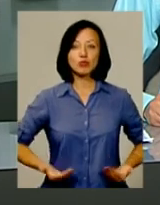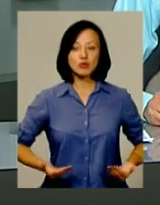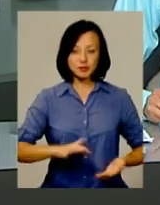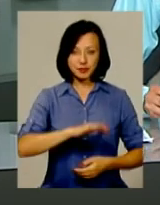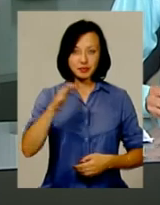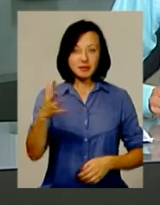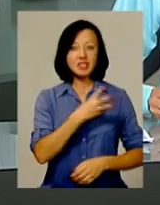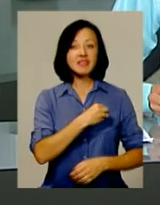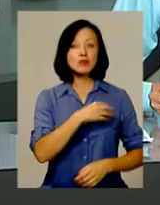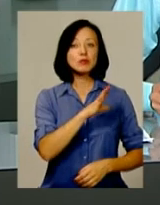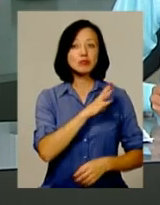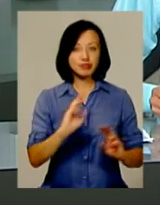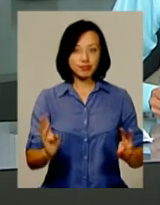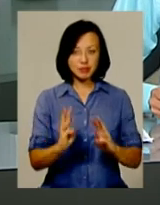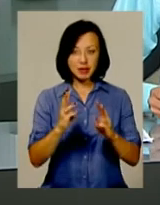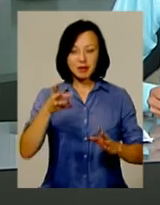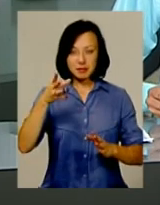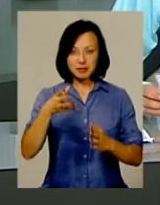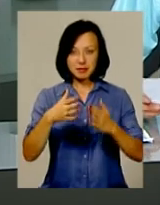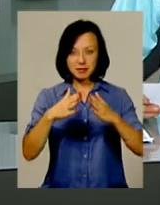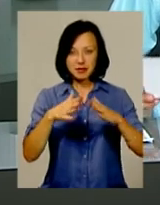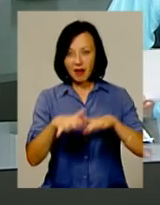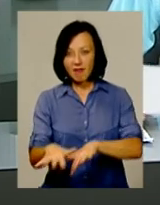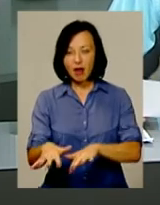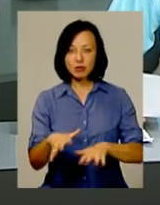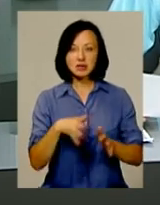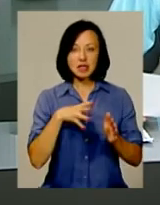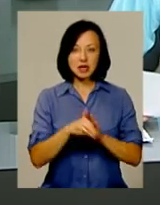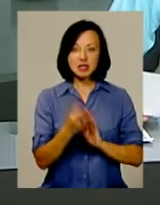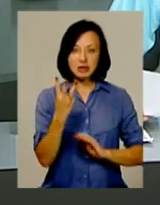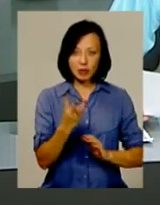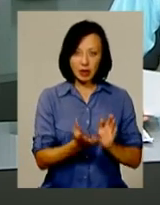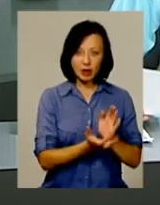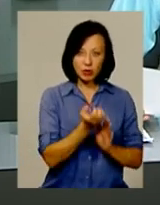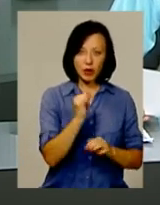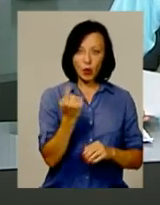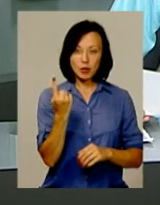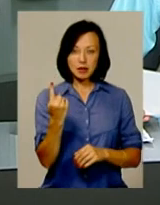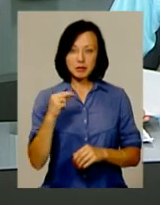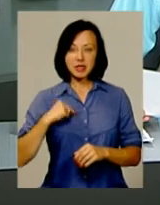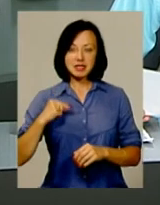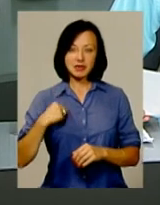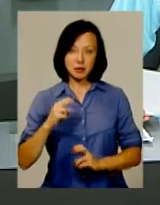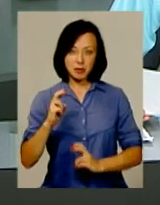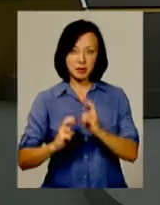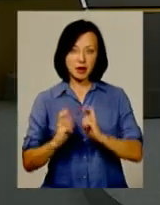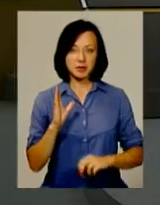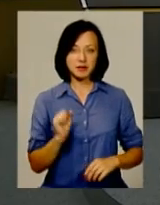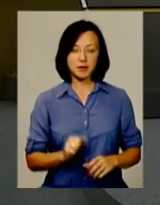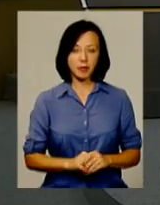Львівському сміттєзвалищі. Там під завалом загинули троє рятувальників та один працівник комунального підприємства.